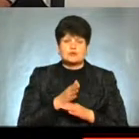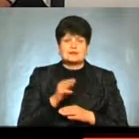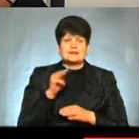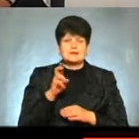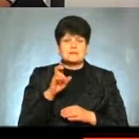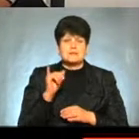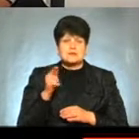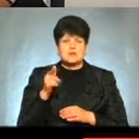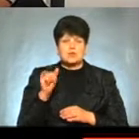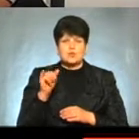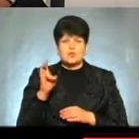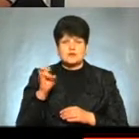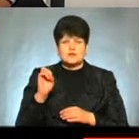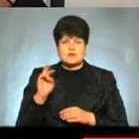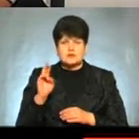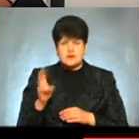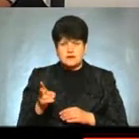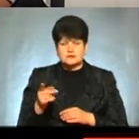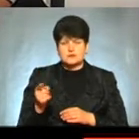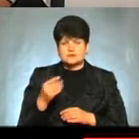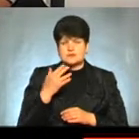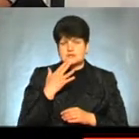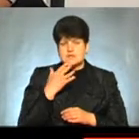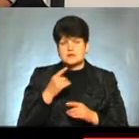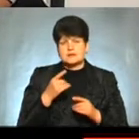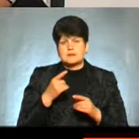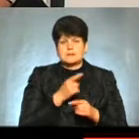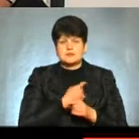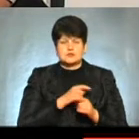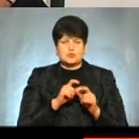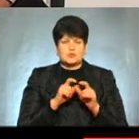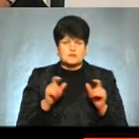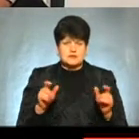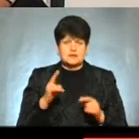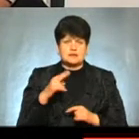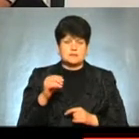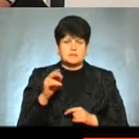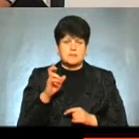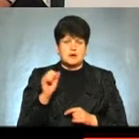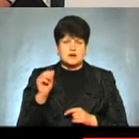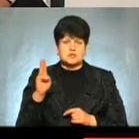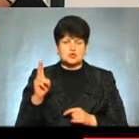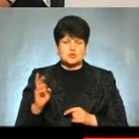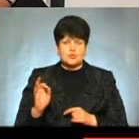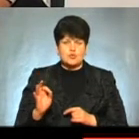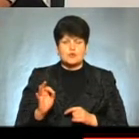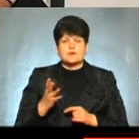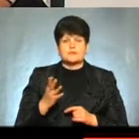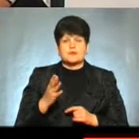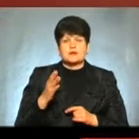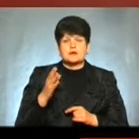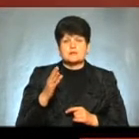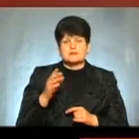Бігоняк, доцент кафедри патологічної фізіології Тернопільської національного меду університету та Костянтин Пашко, доцент кафедри загальної гігієни та